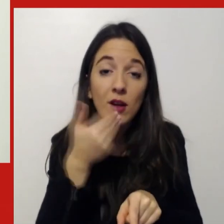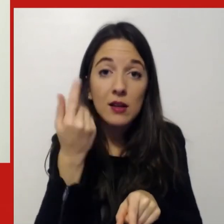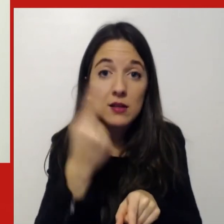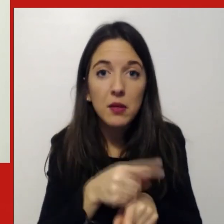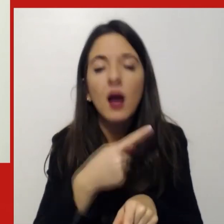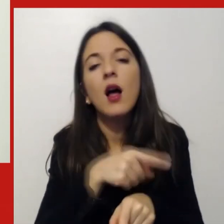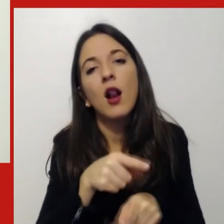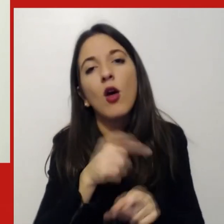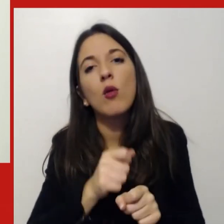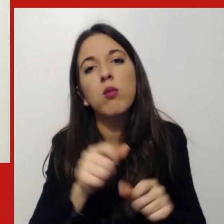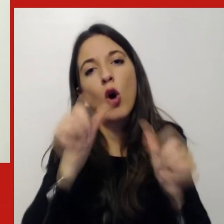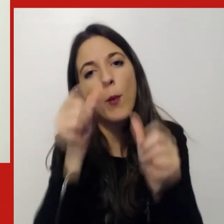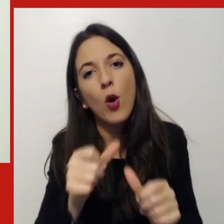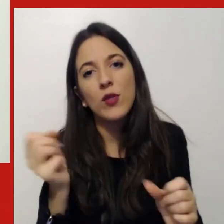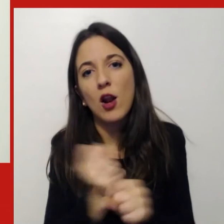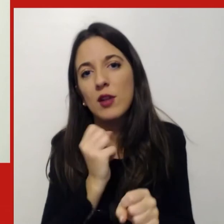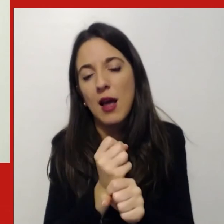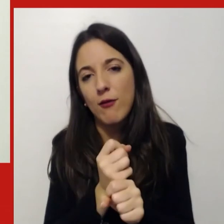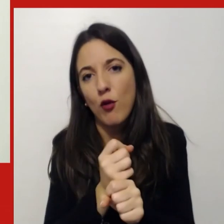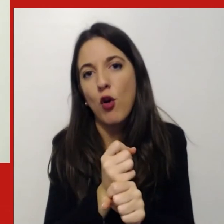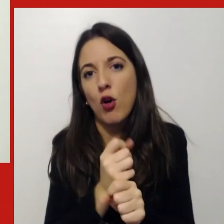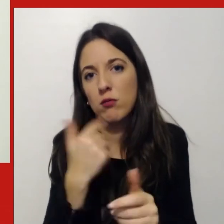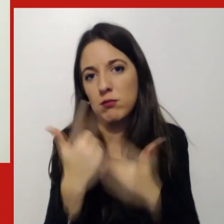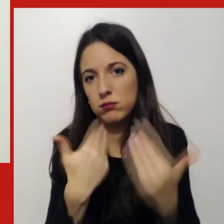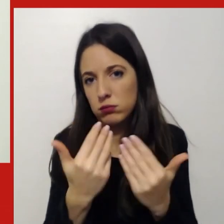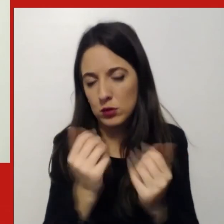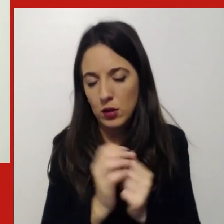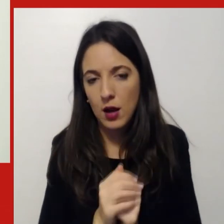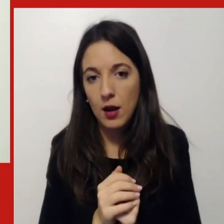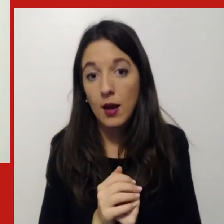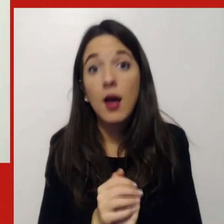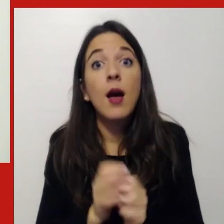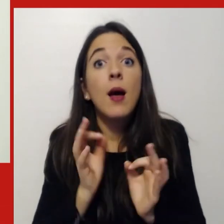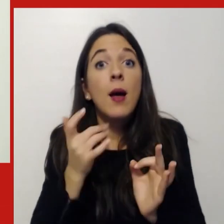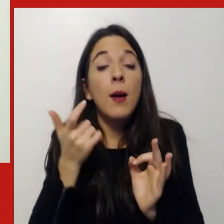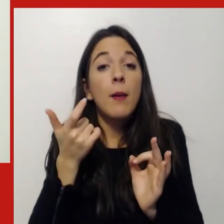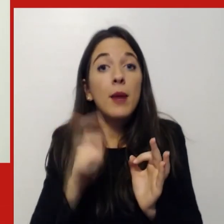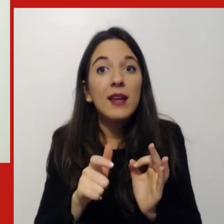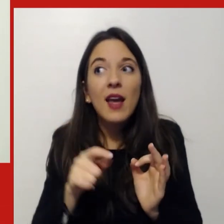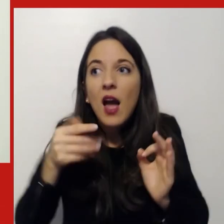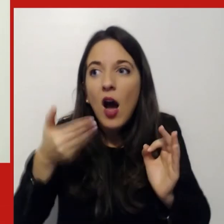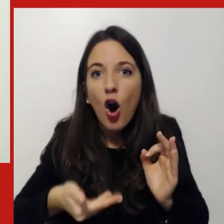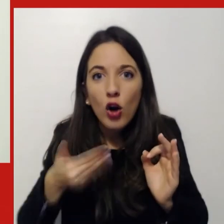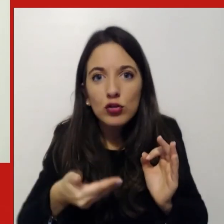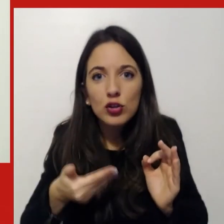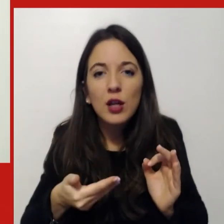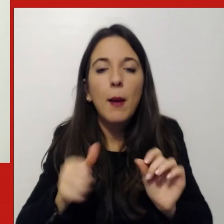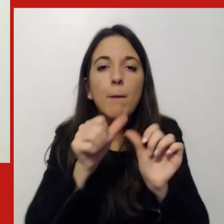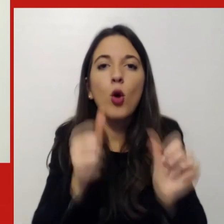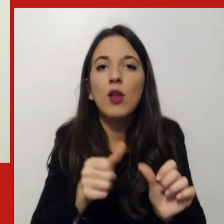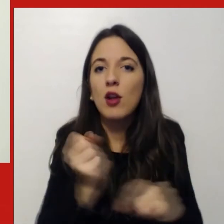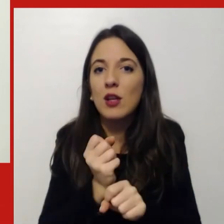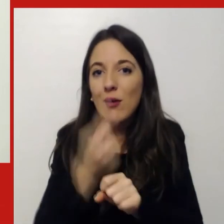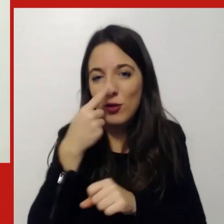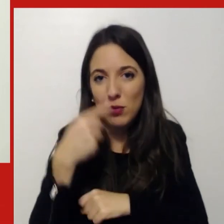di modello di lavoro di flessibilità di autonomia oggi è visto come premiante anzi quasi come una condizione da